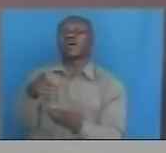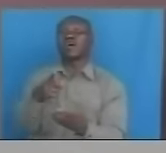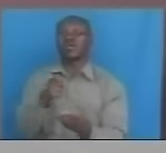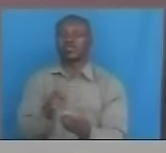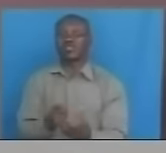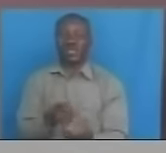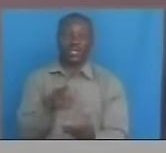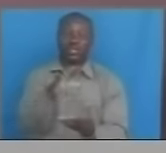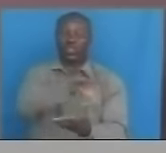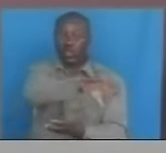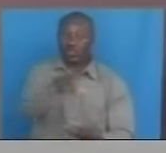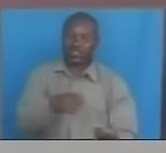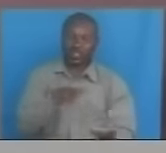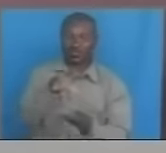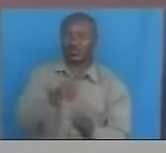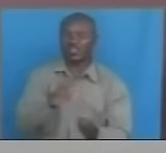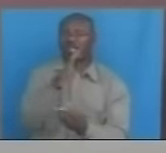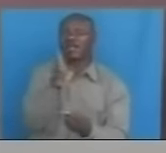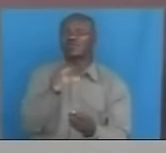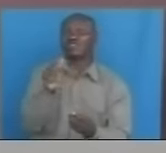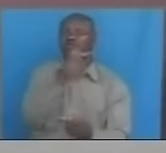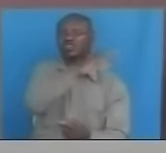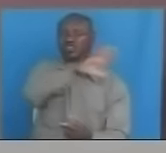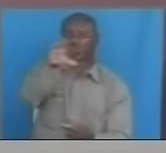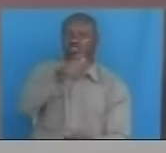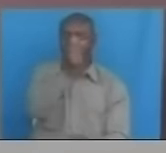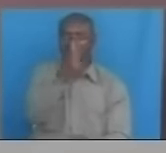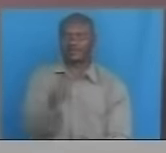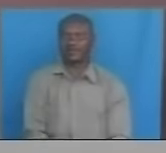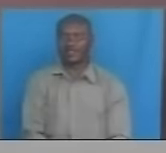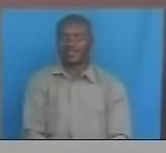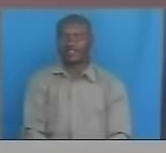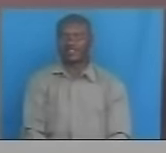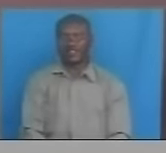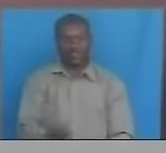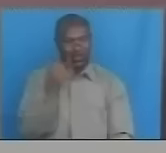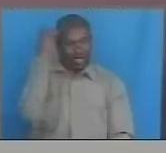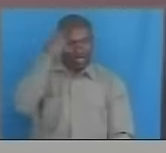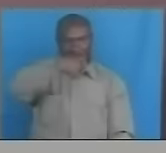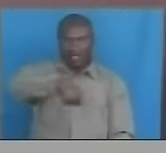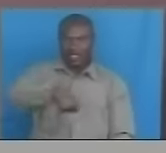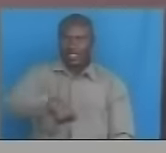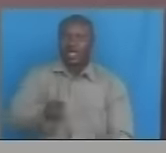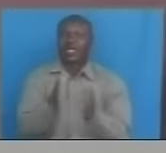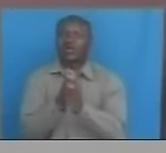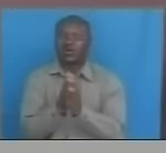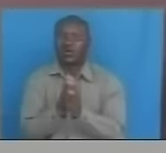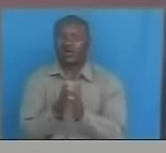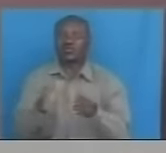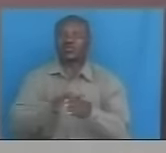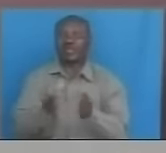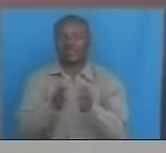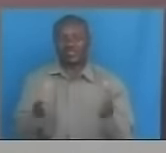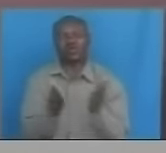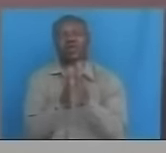na halma shauli zote nchi Mwishima speak Naomba ni tumia fusa ii Kuwasi wana inchi na wafanya biyashara